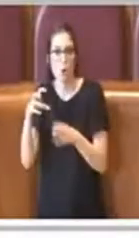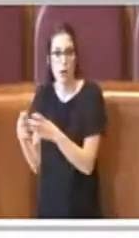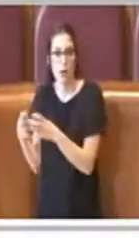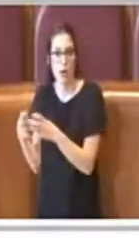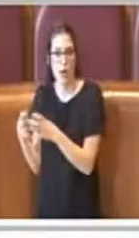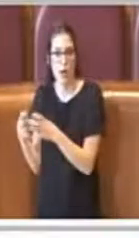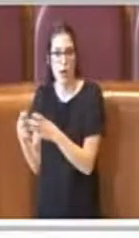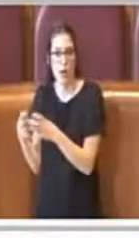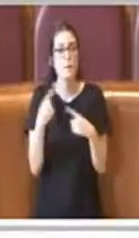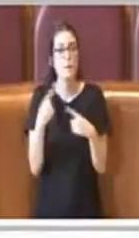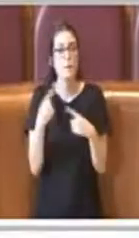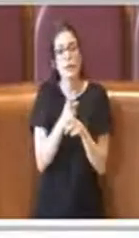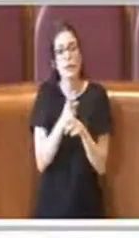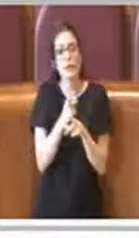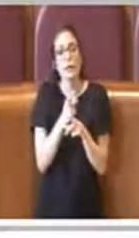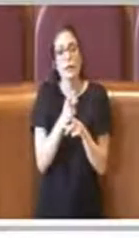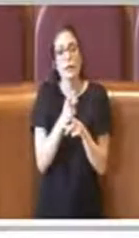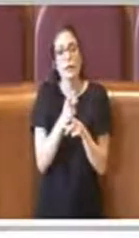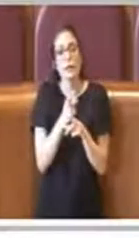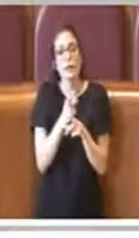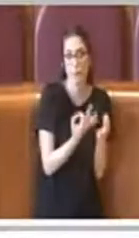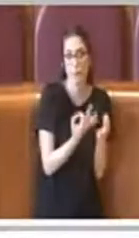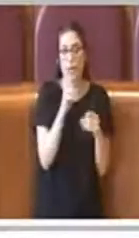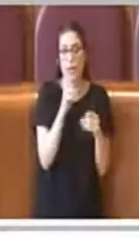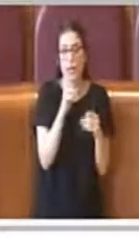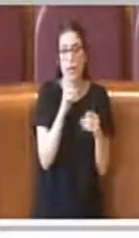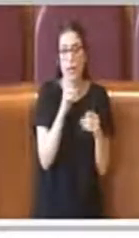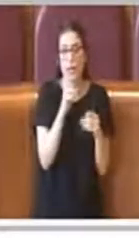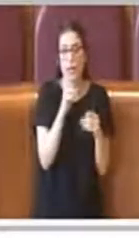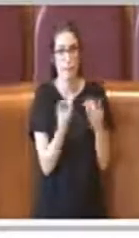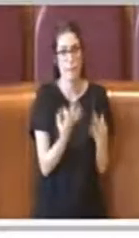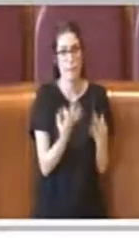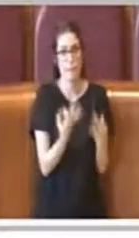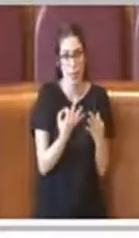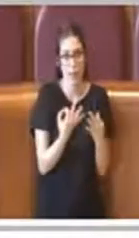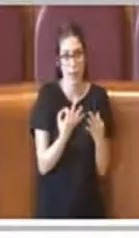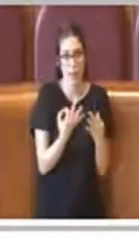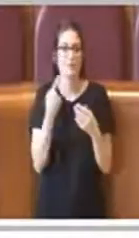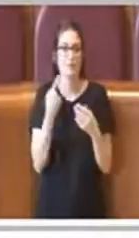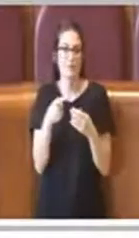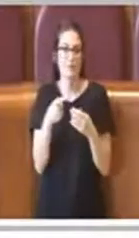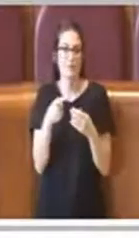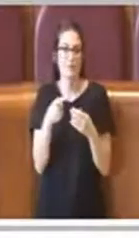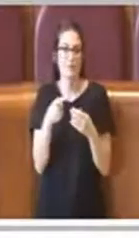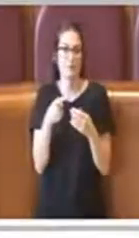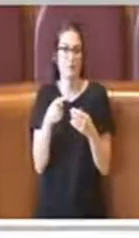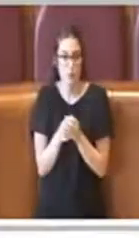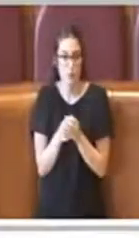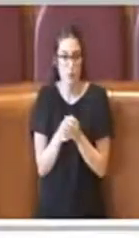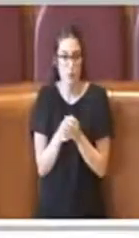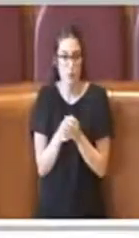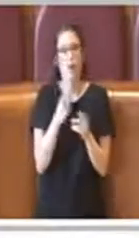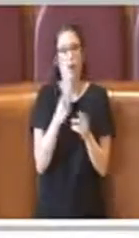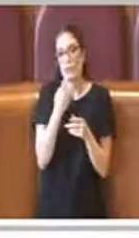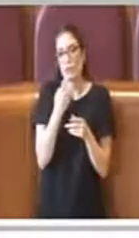altri organismi e quindi è giusto che deve essere ben regolato e ben incardinato nelle procedure della nostra amministrazione.